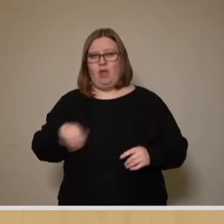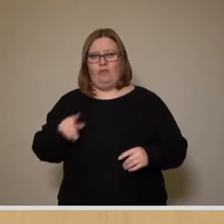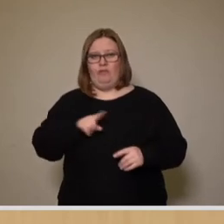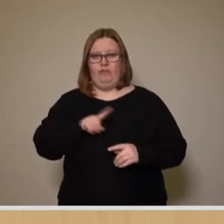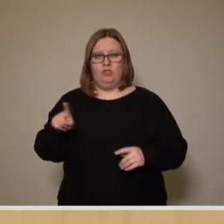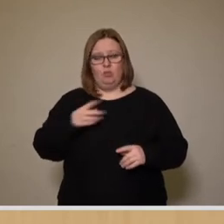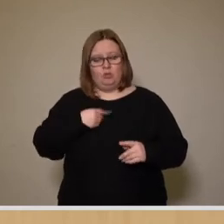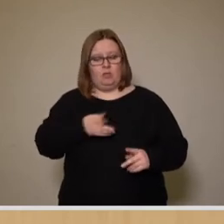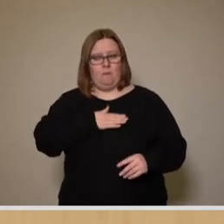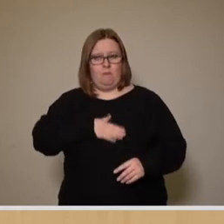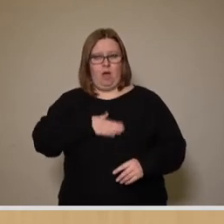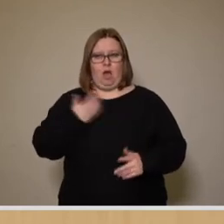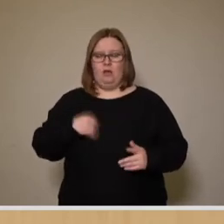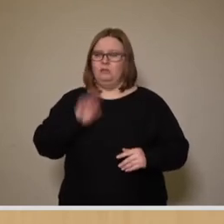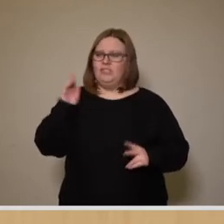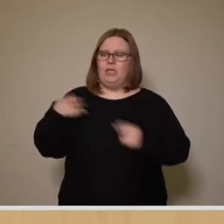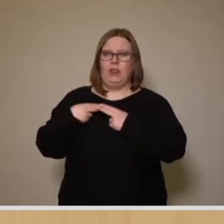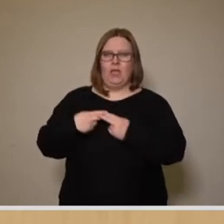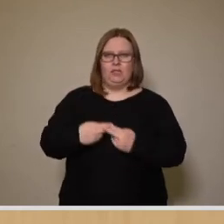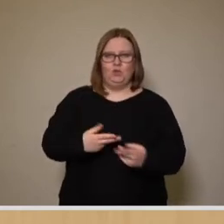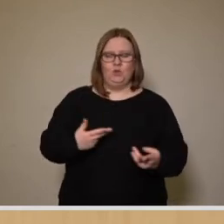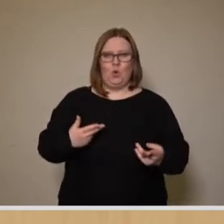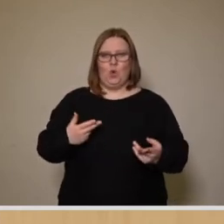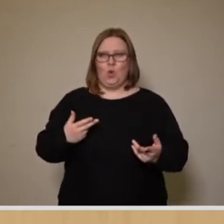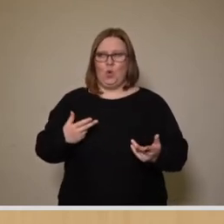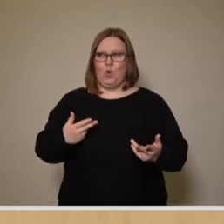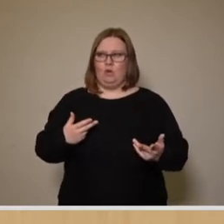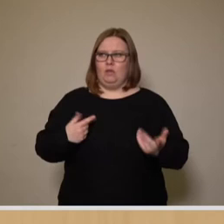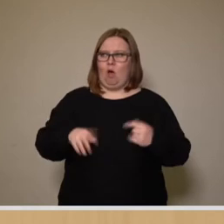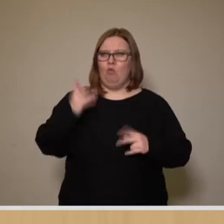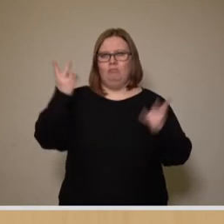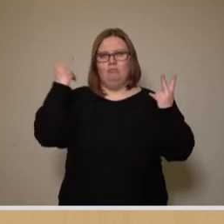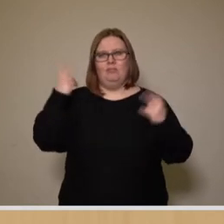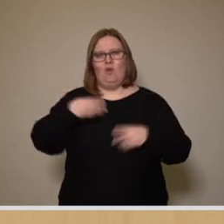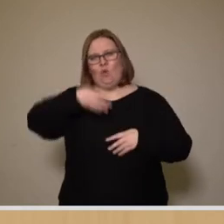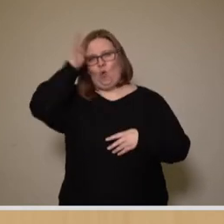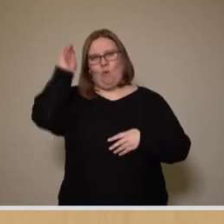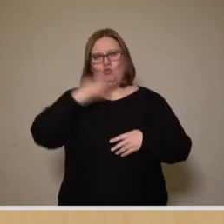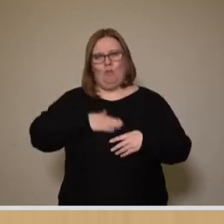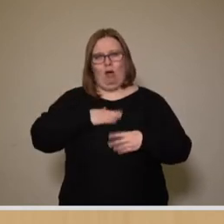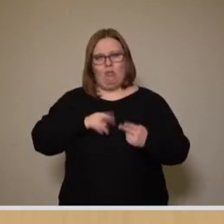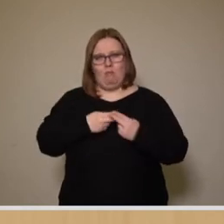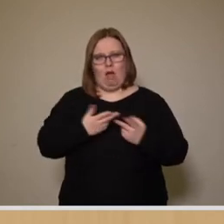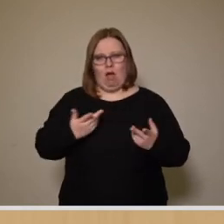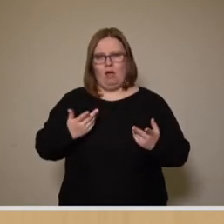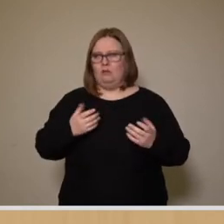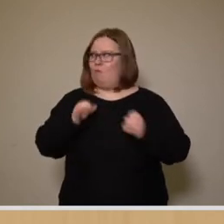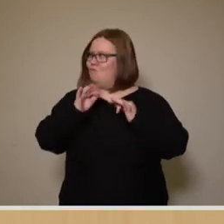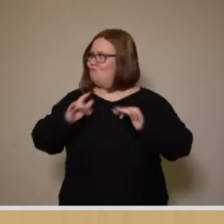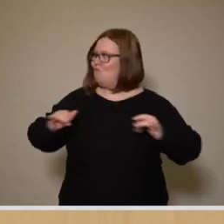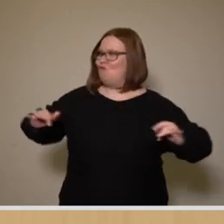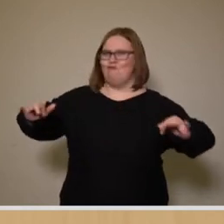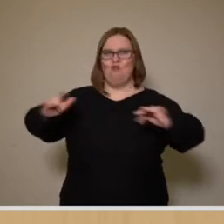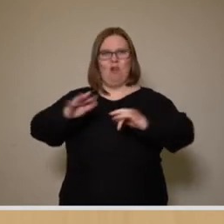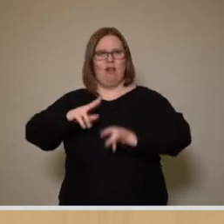nämlich ein Bad, welches der Tradition, vielleicht auch römischen Bäder sozusagen gerecht wird, prunkvoll, luxuriös, auf